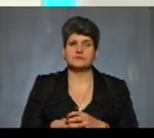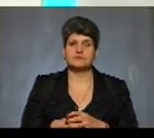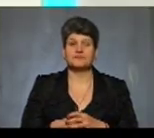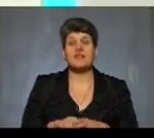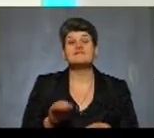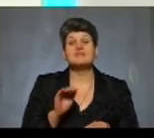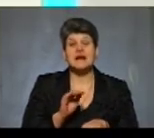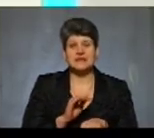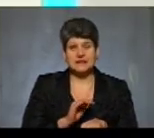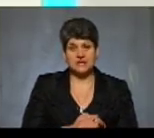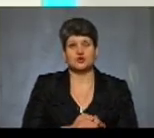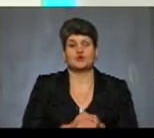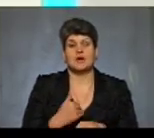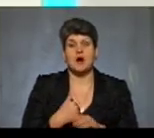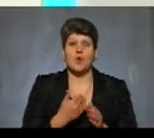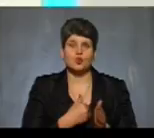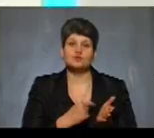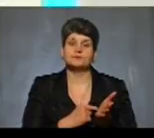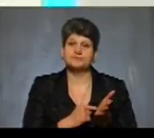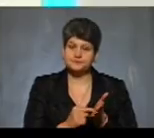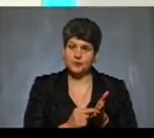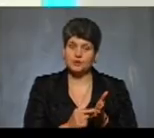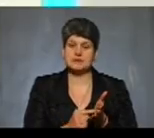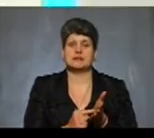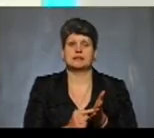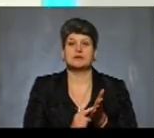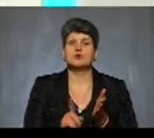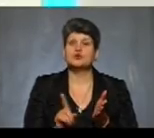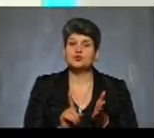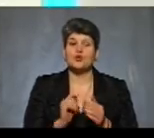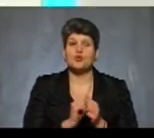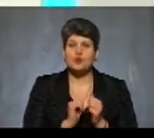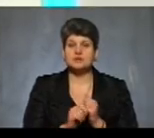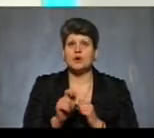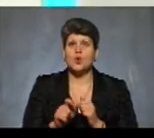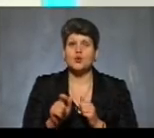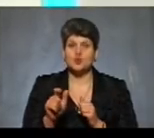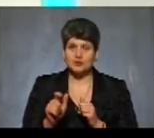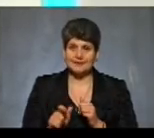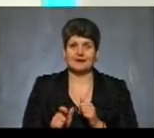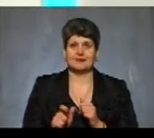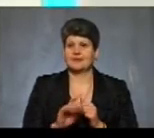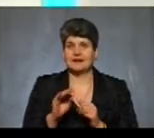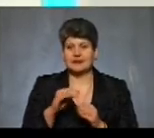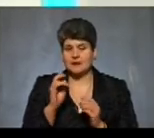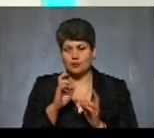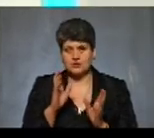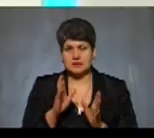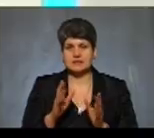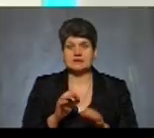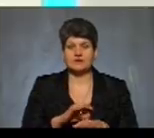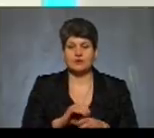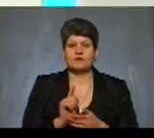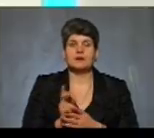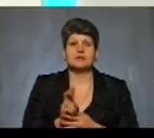Ну, фактично, я хочу наголосити, кожна людина, насамперед, якщо, не дай Боже, захворіла, вона має звернутися